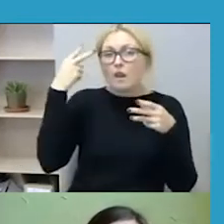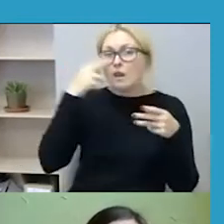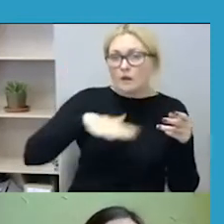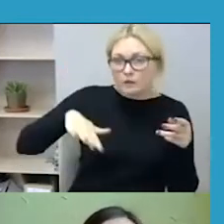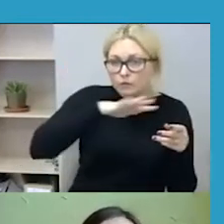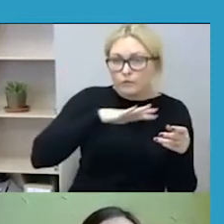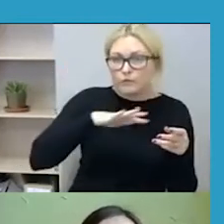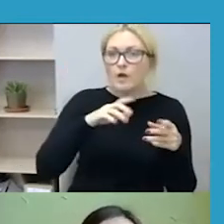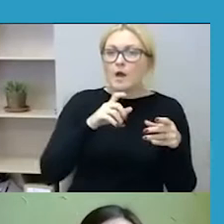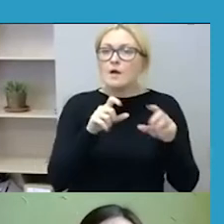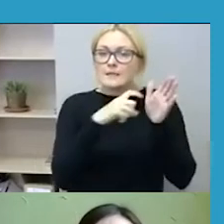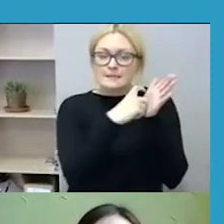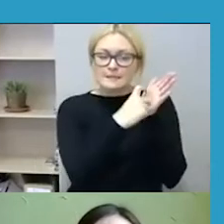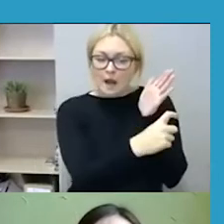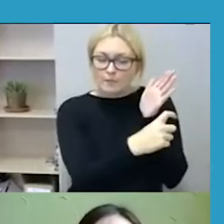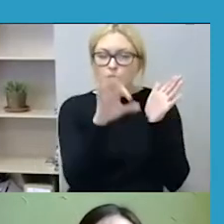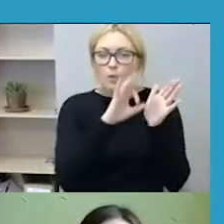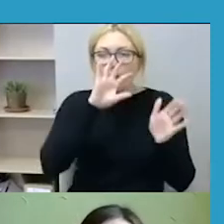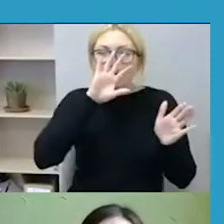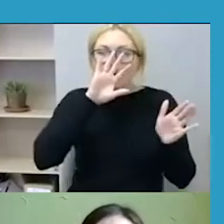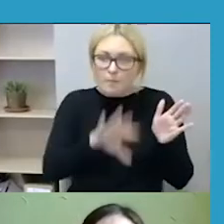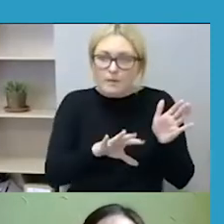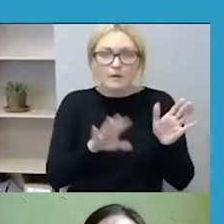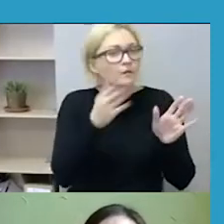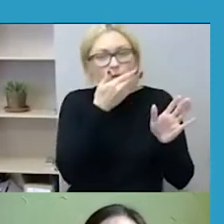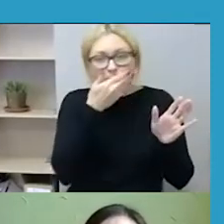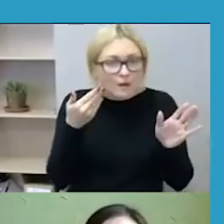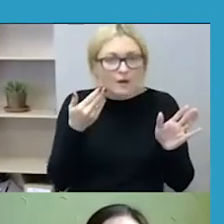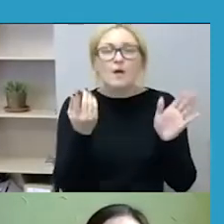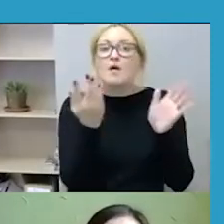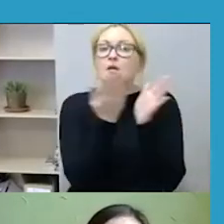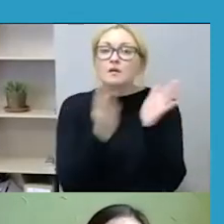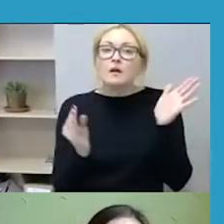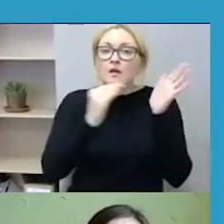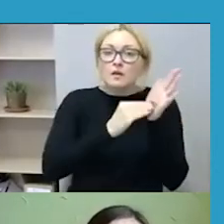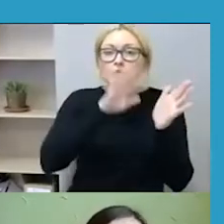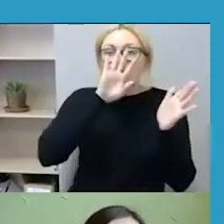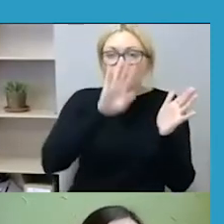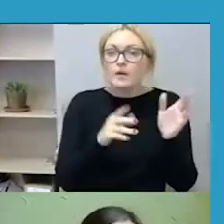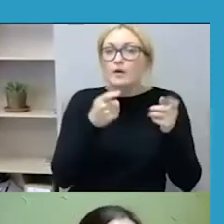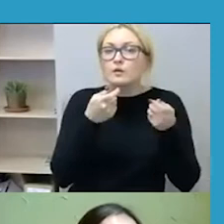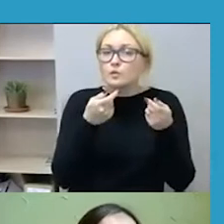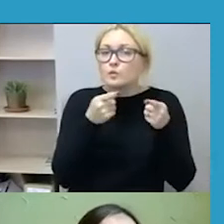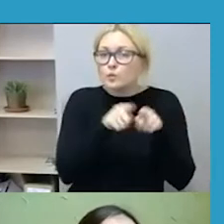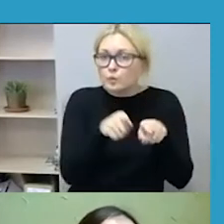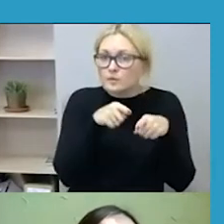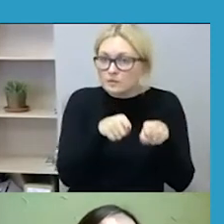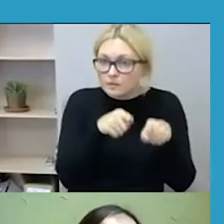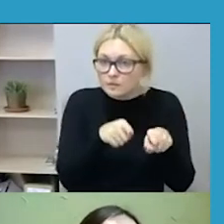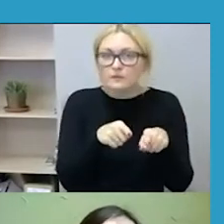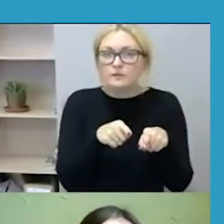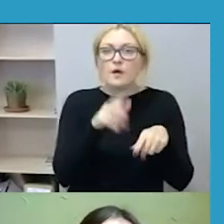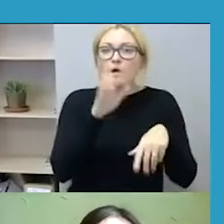kalbai nėra, jie apima nepykantos kurstumas baudžiomojo kodekso 170 straipsnis. Tai aš jau,